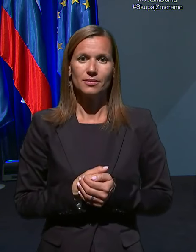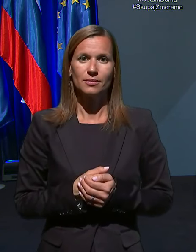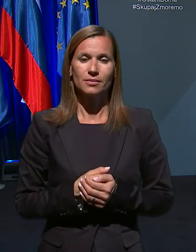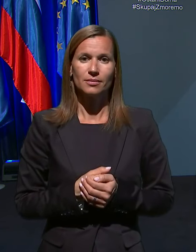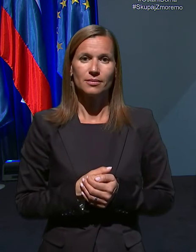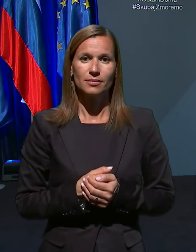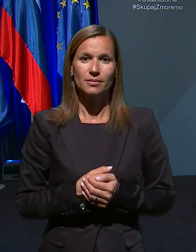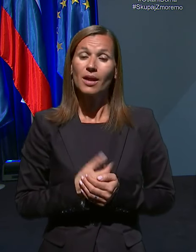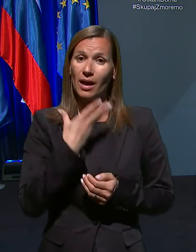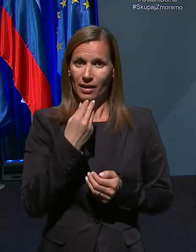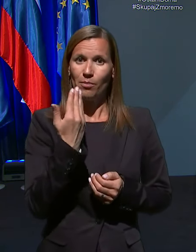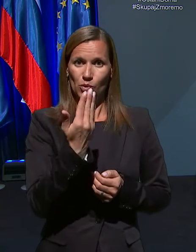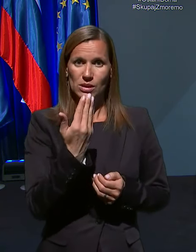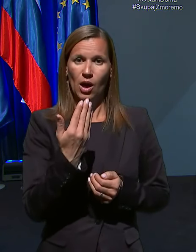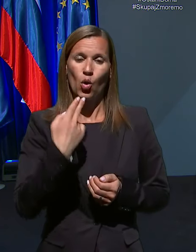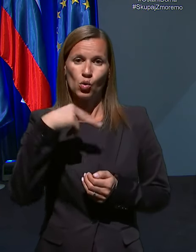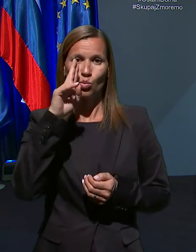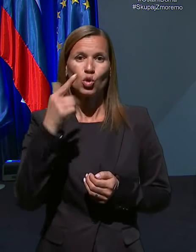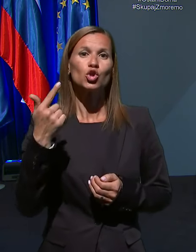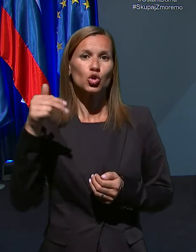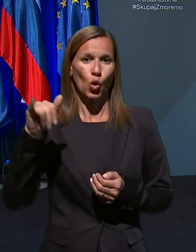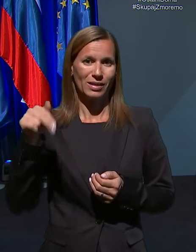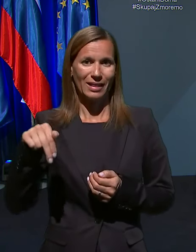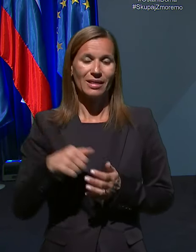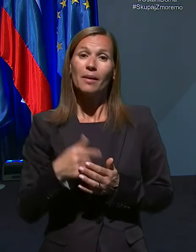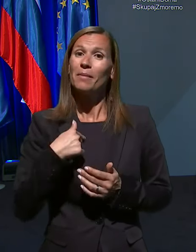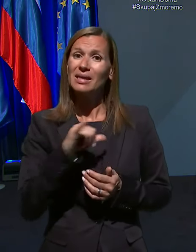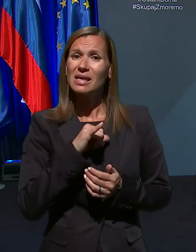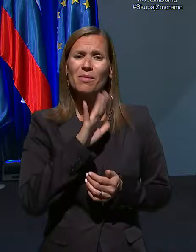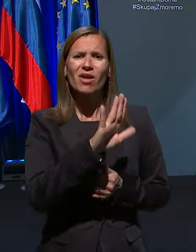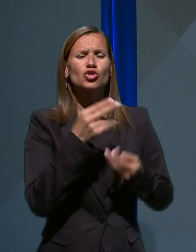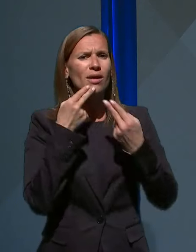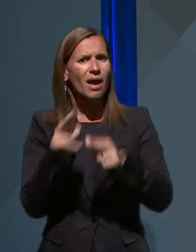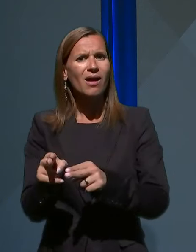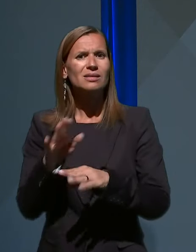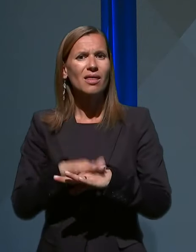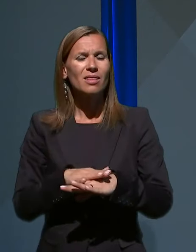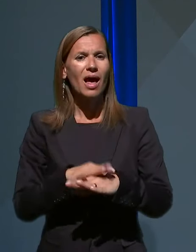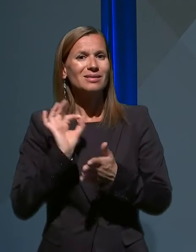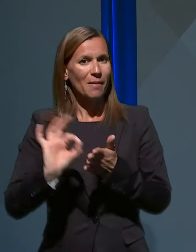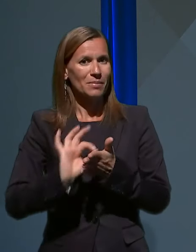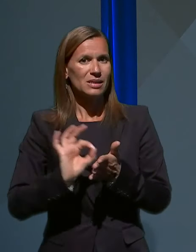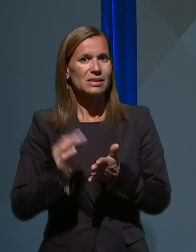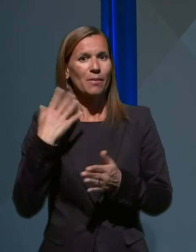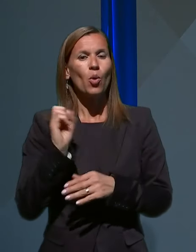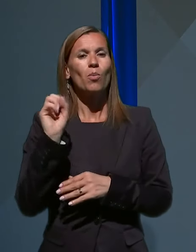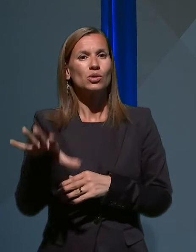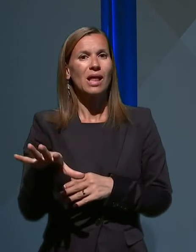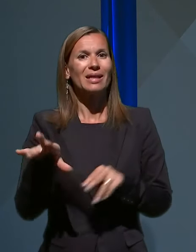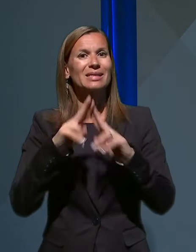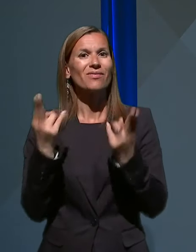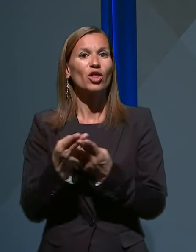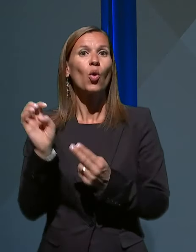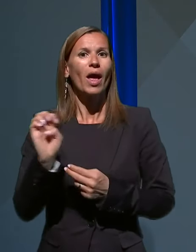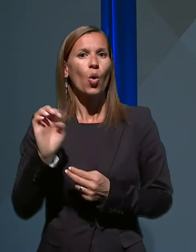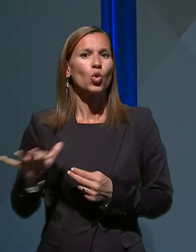Torej, lepo zdrav, gospod Tonin, mene zanima vaša reakcija na zapis, je bil poslan sveto Evrope.